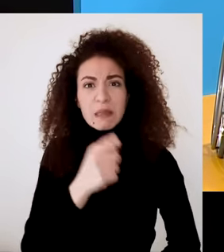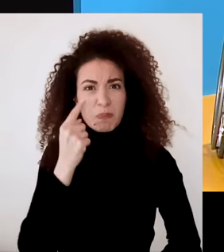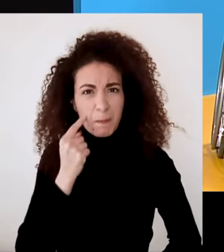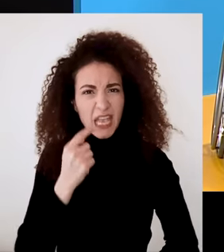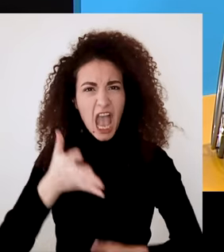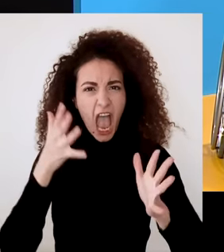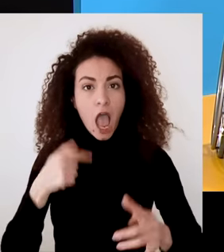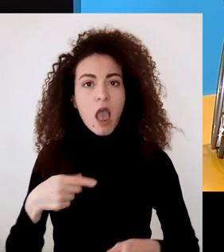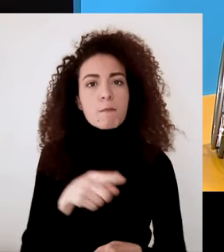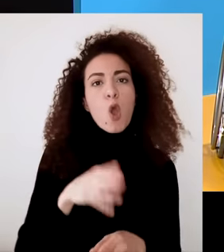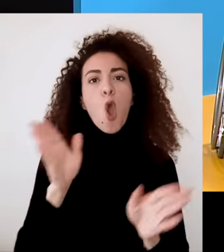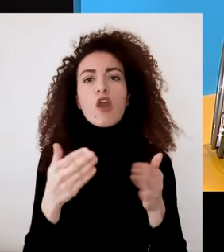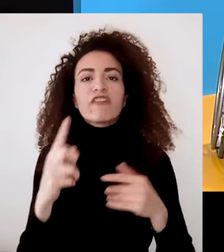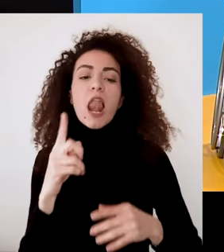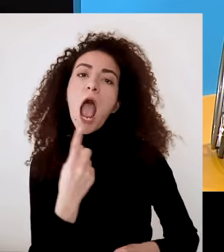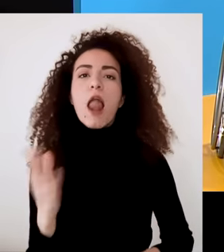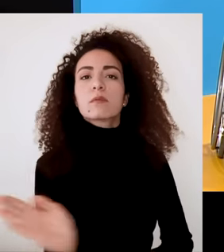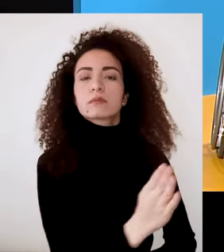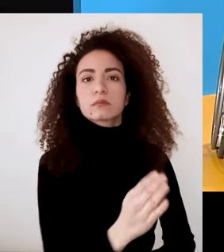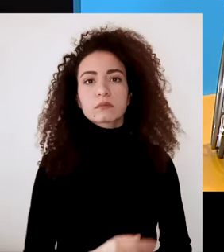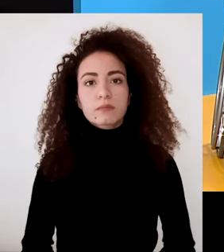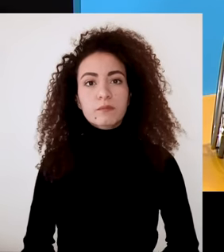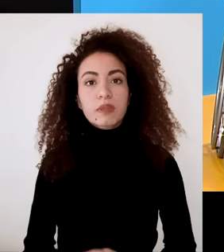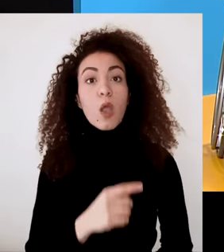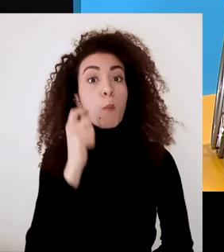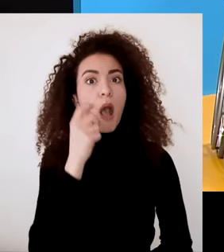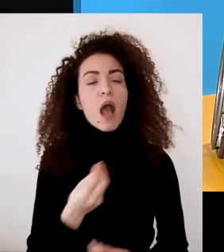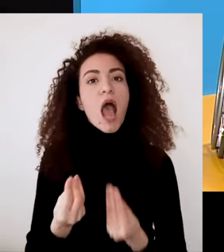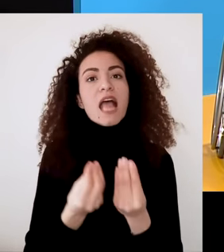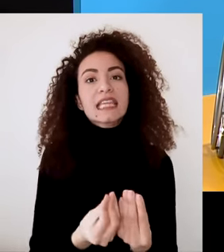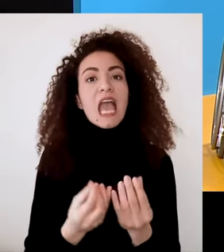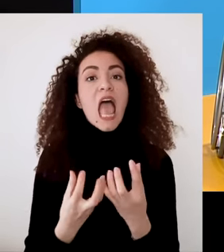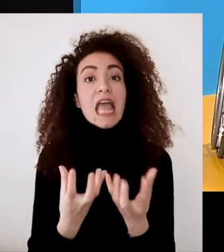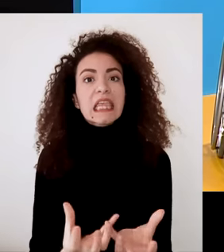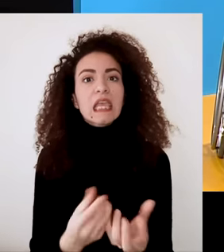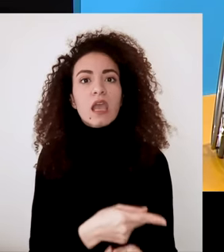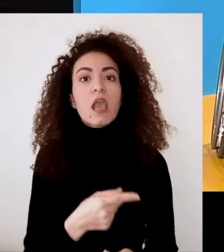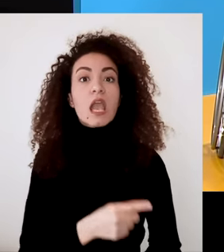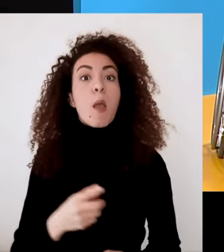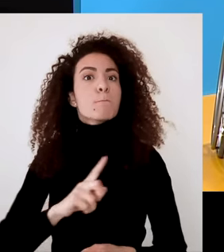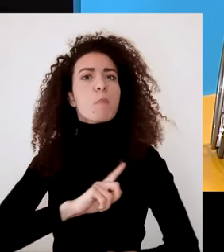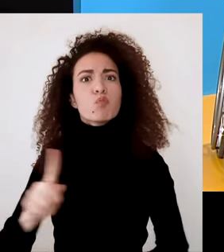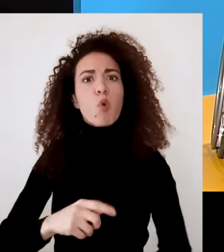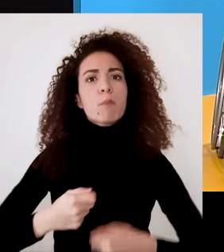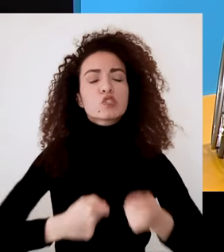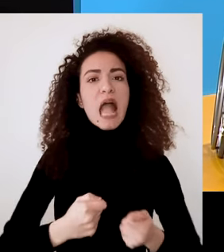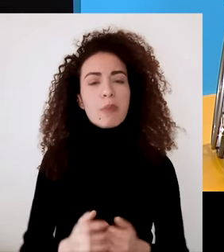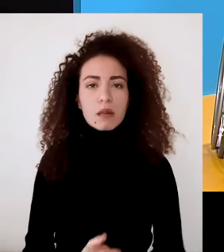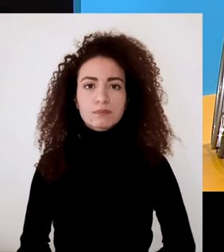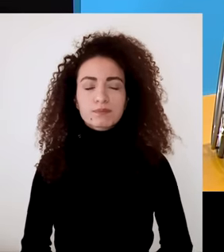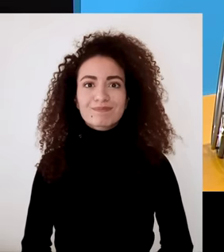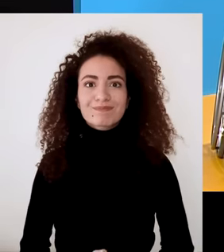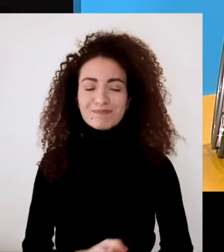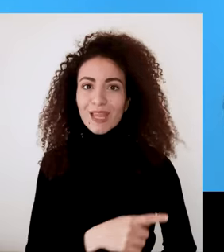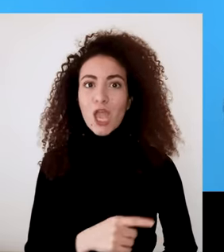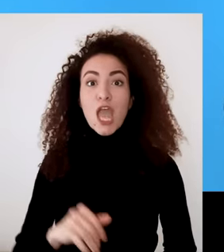سنة جاب لي بيه هدية ولكني مناعت من استخدامه ما كنا نسترجع الحديث عن سوء المعاملة لأنه ما حدا كان